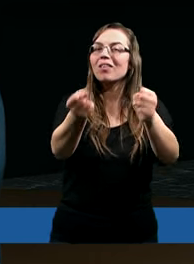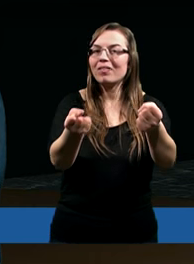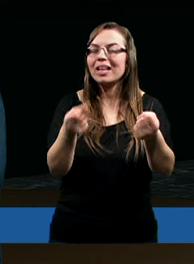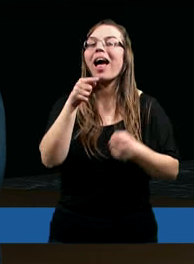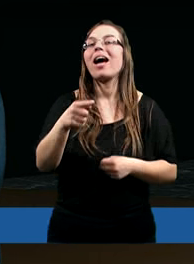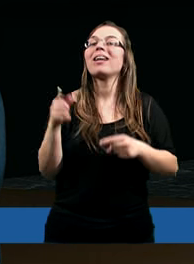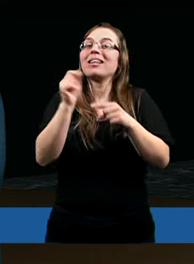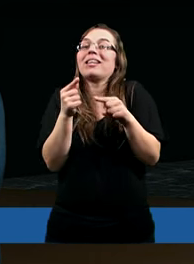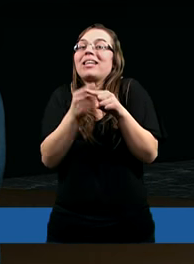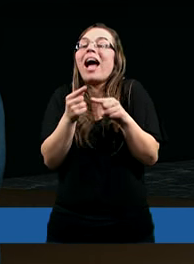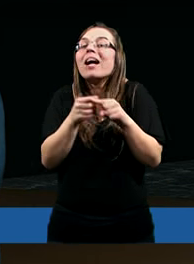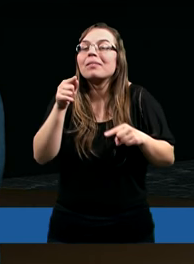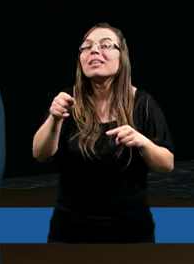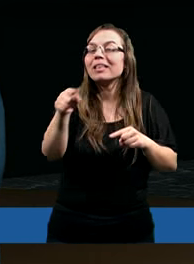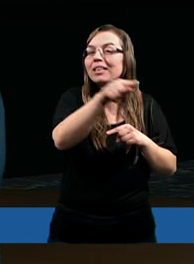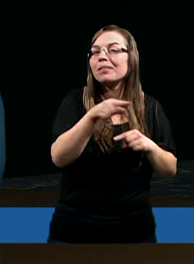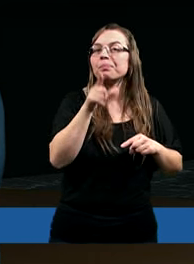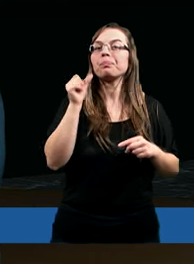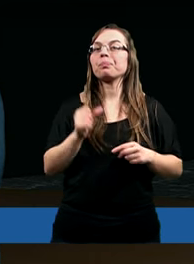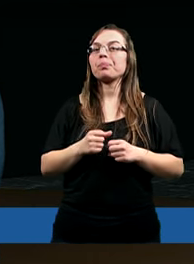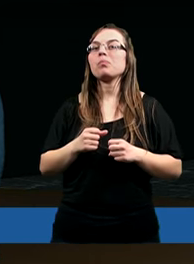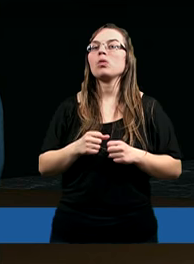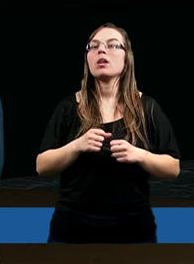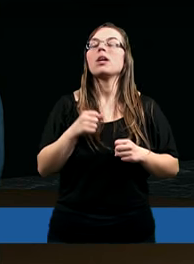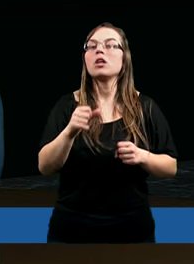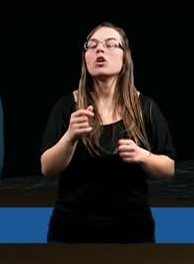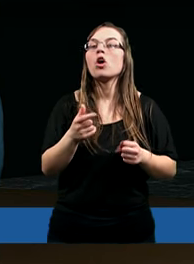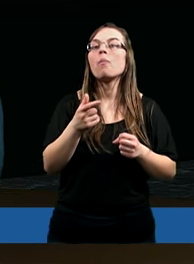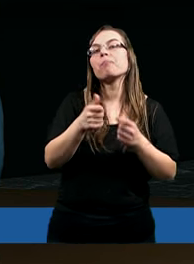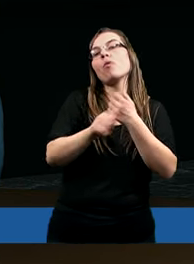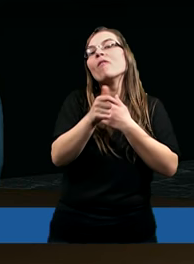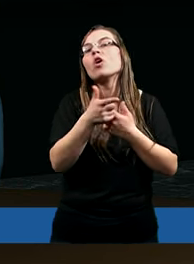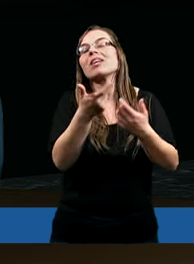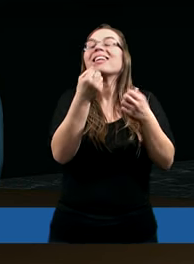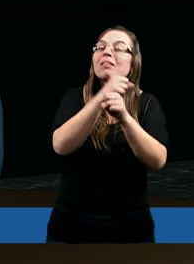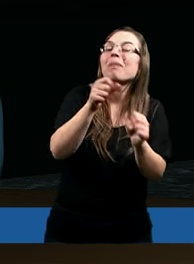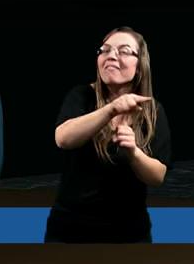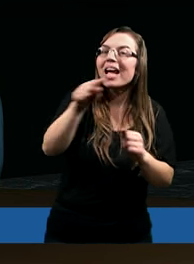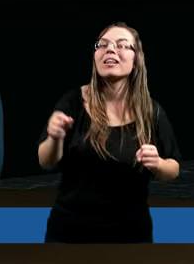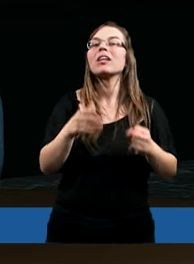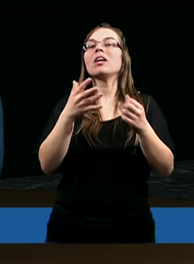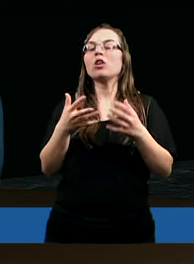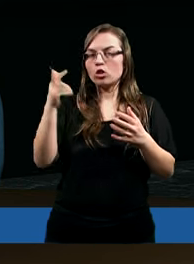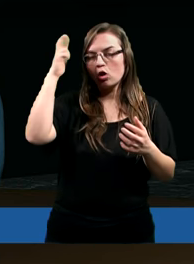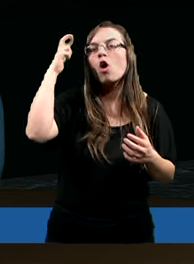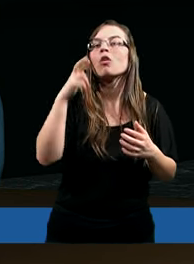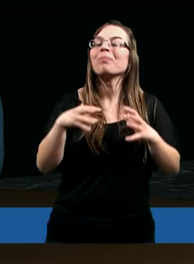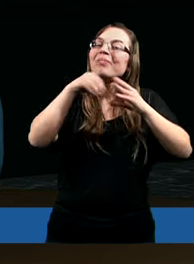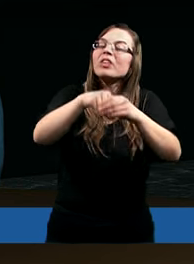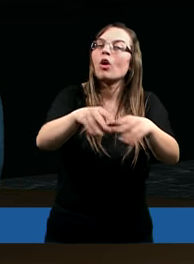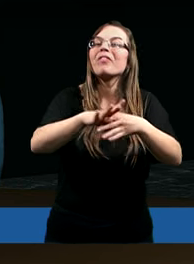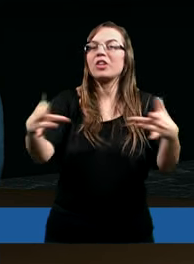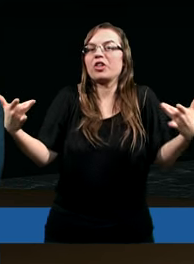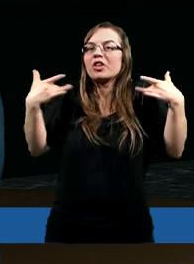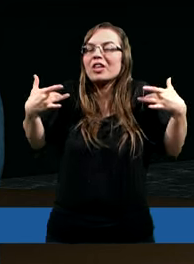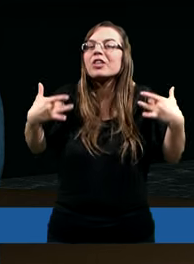tych owoców zbawienia, wdrażanie w życie